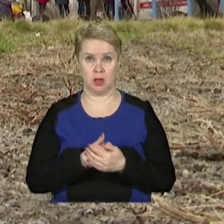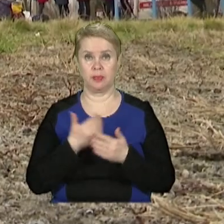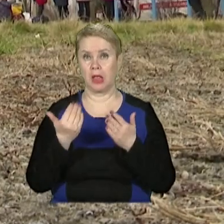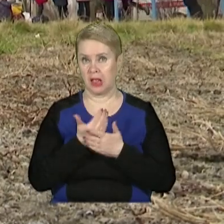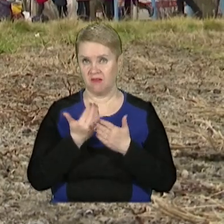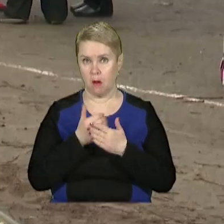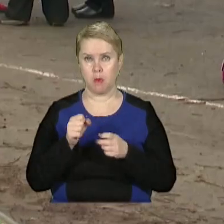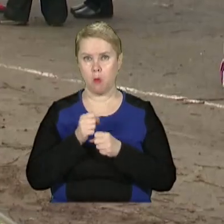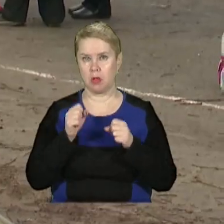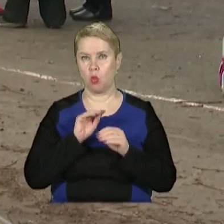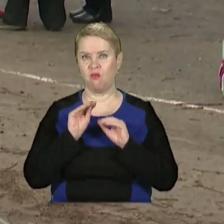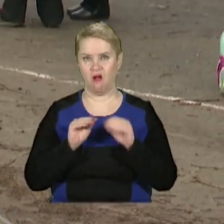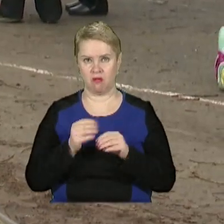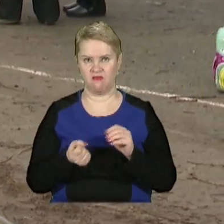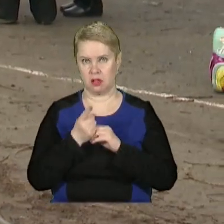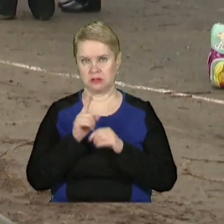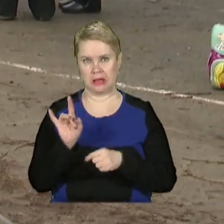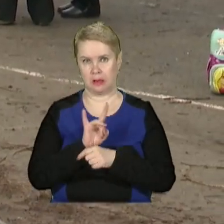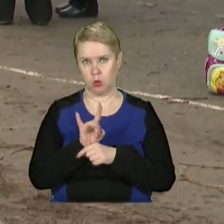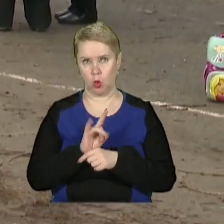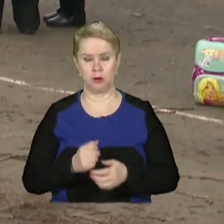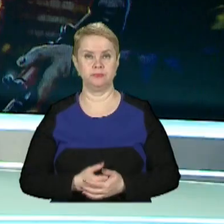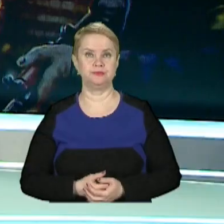Інформація про мінування виявилась хибною.